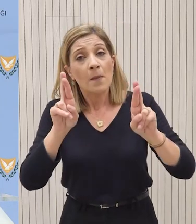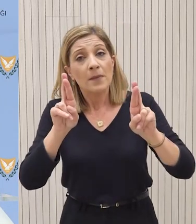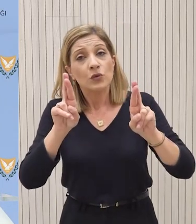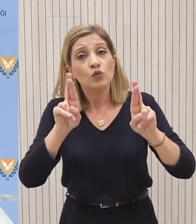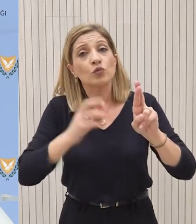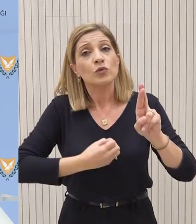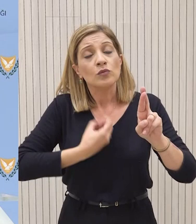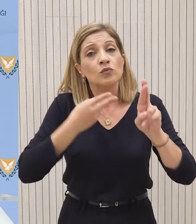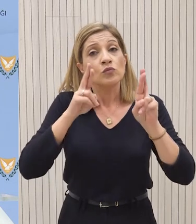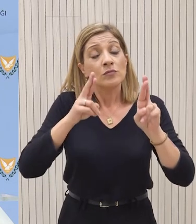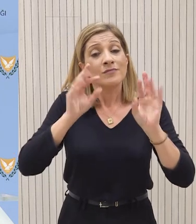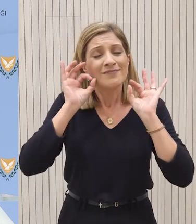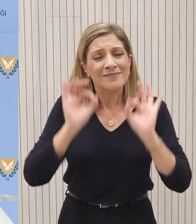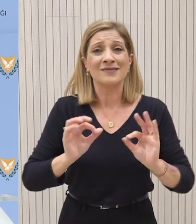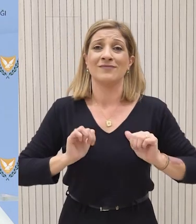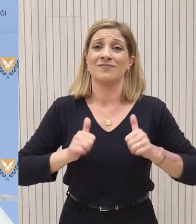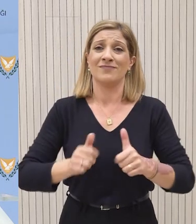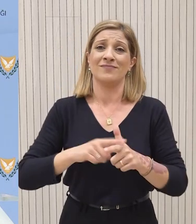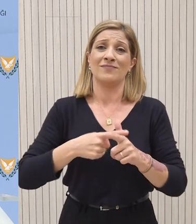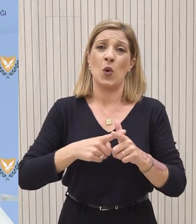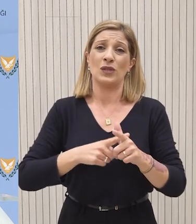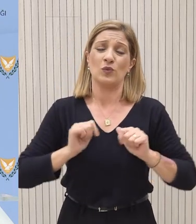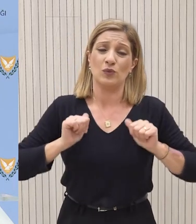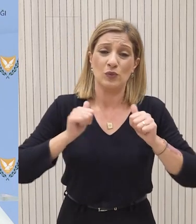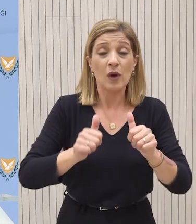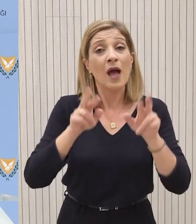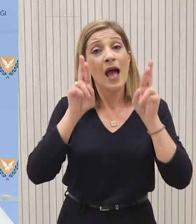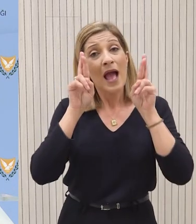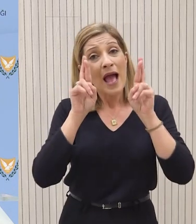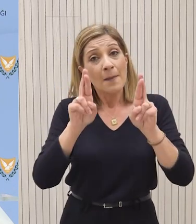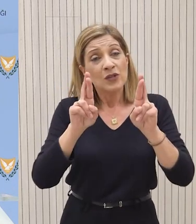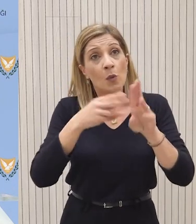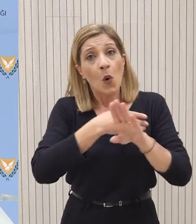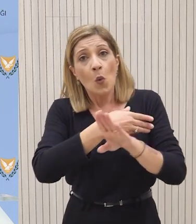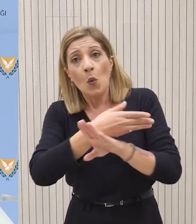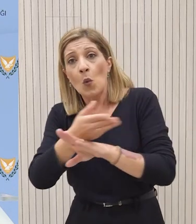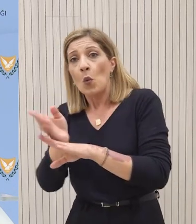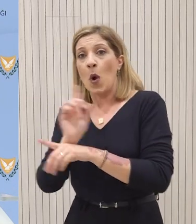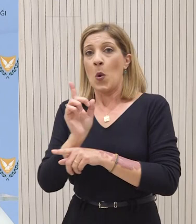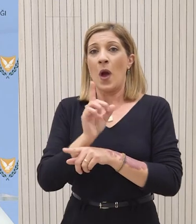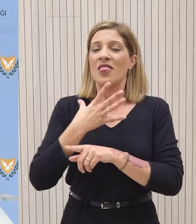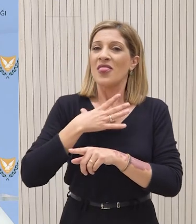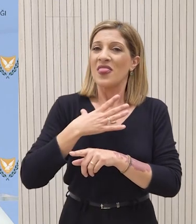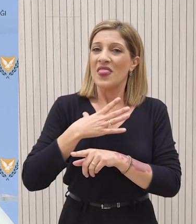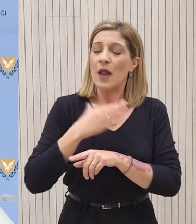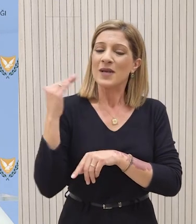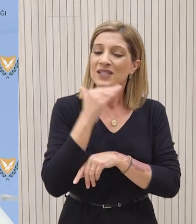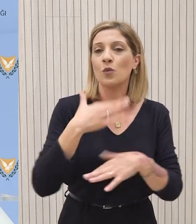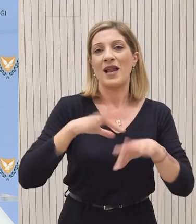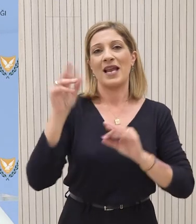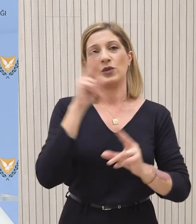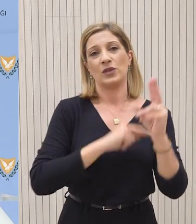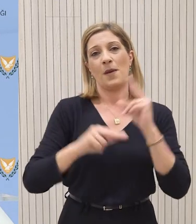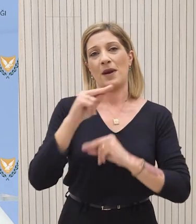να υπάρξει ειλικρινής πολιτική βούληση και αυτό το διάστημα να είναι μεγάλο. Με την έννοια ότι θα μπορούν να επαναρχίσουν διαπραγματεύσεις πολύ σύντομα, το